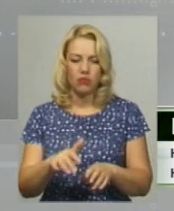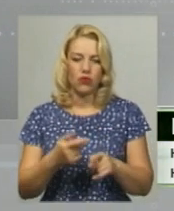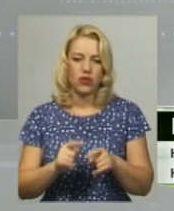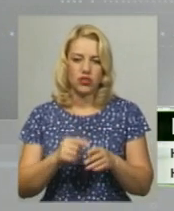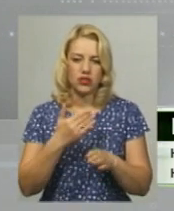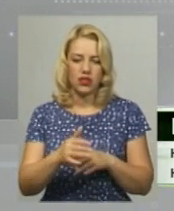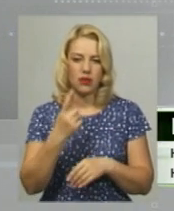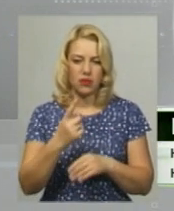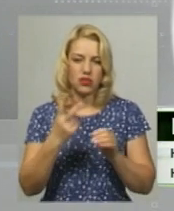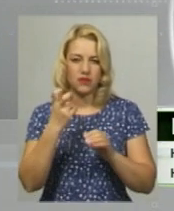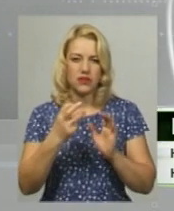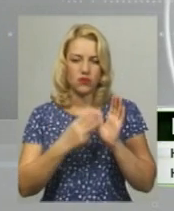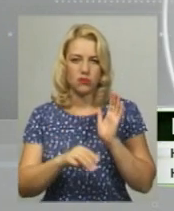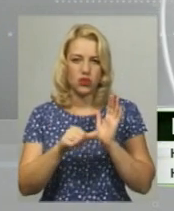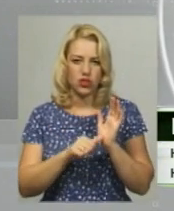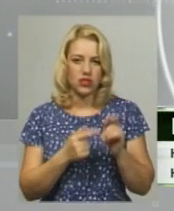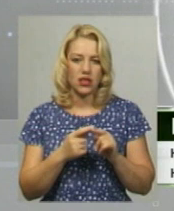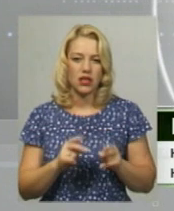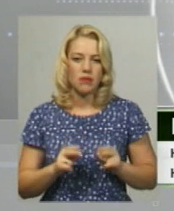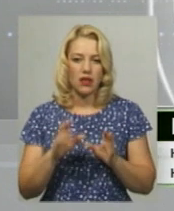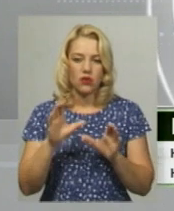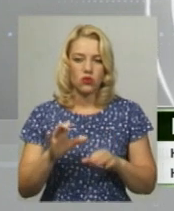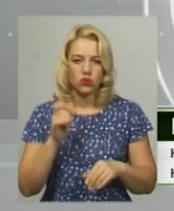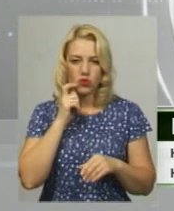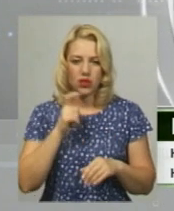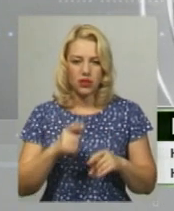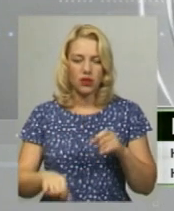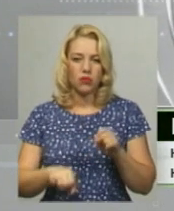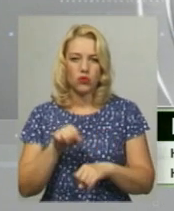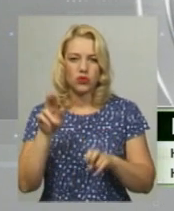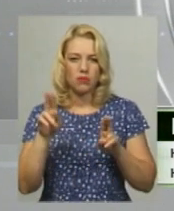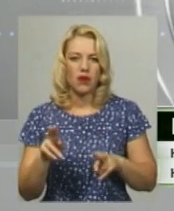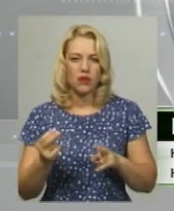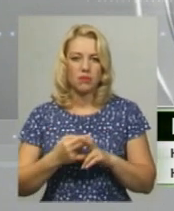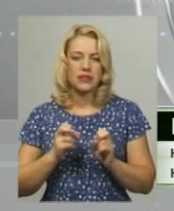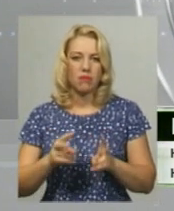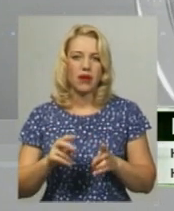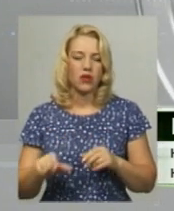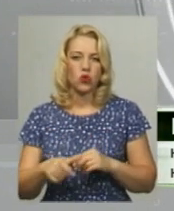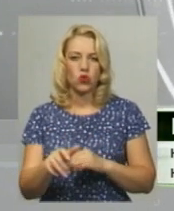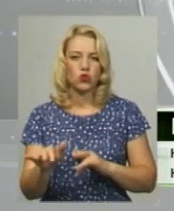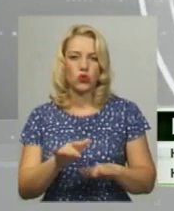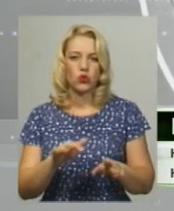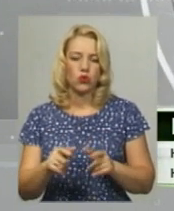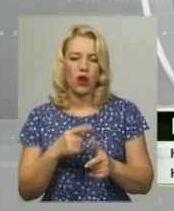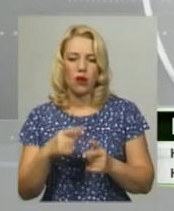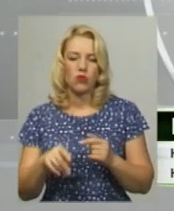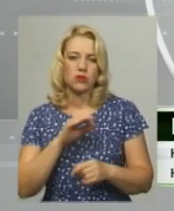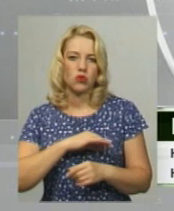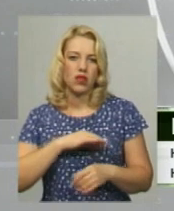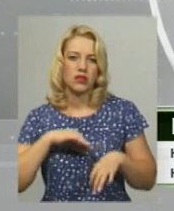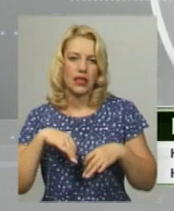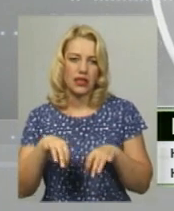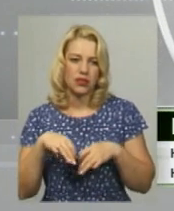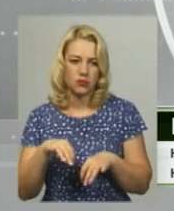статті 286 Кримінального кодексу України. Це порушення правил безпеки дорожнього руху або експлуатації транспорту, особливо який керують